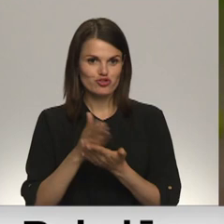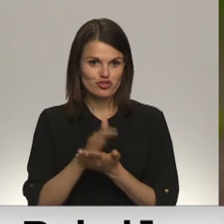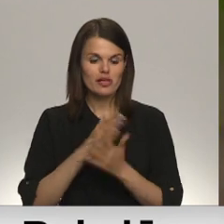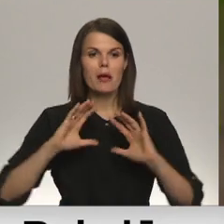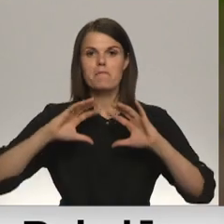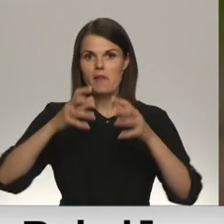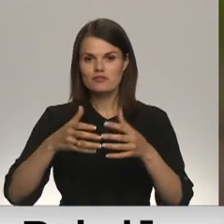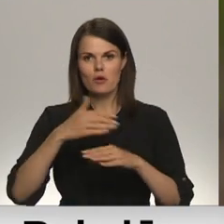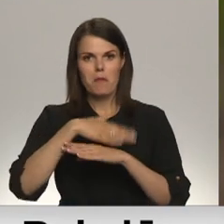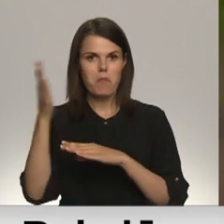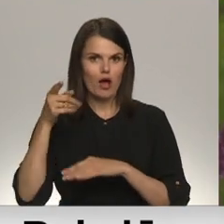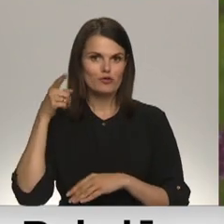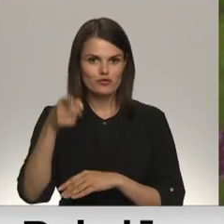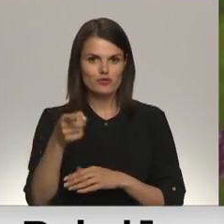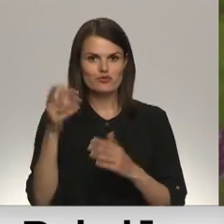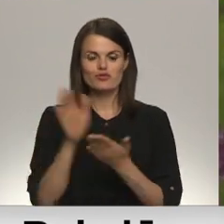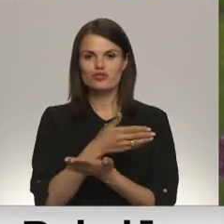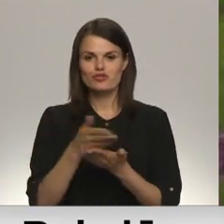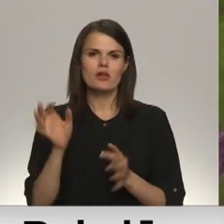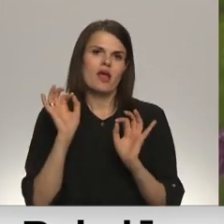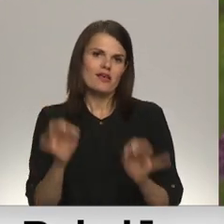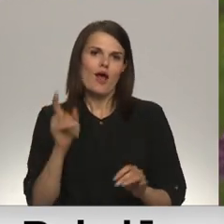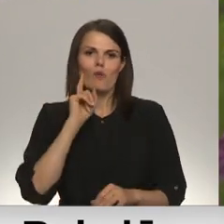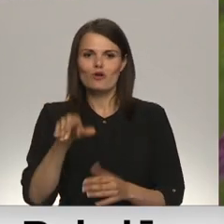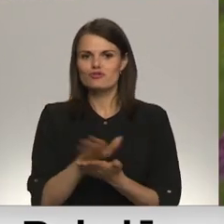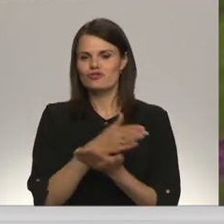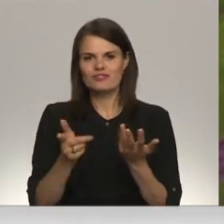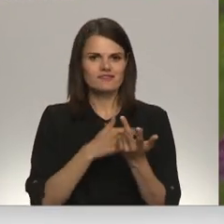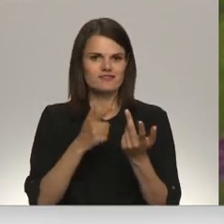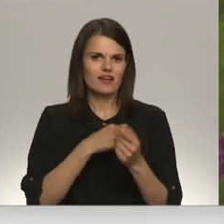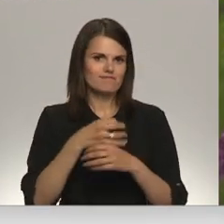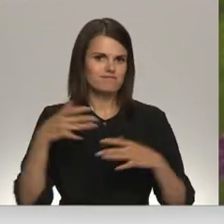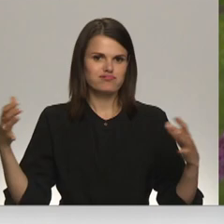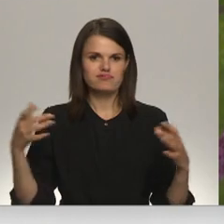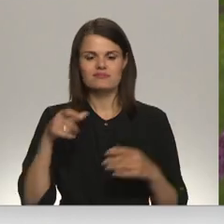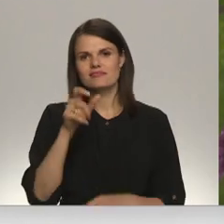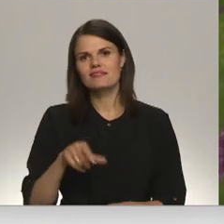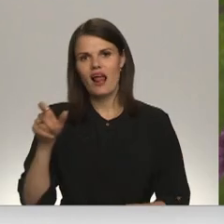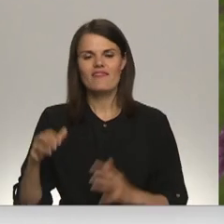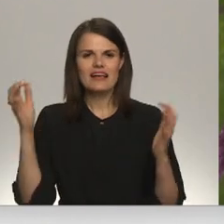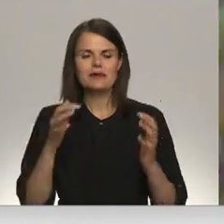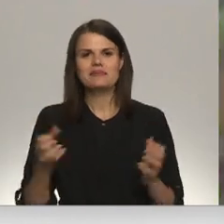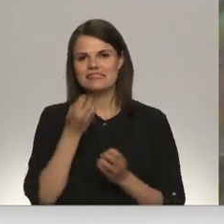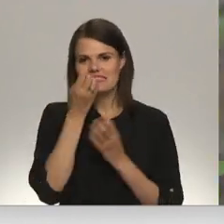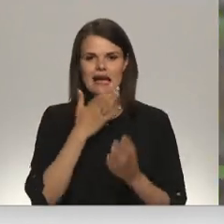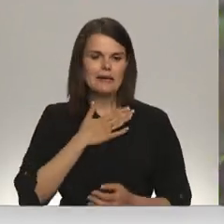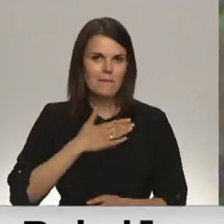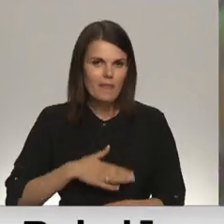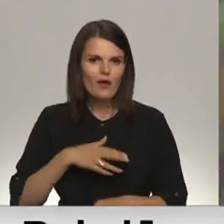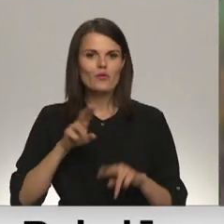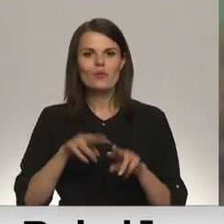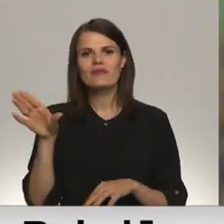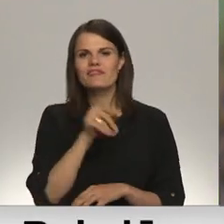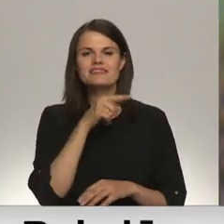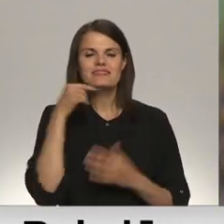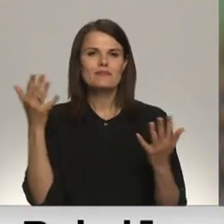pasaulē pāri pa tūkstotim. Jā, protams, ka šķirņu skaits palielinās, jo cilvēkiem ceriņu patīk. Noteikti, ka visi